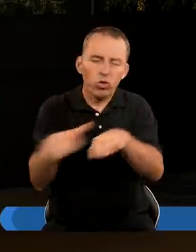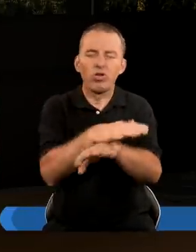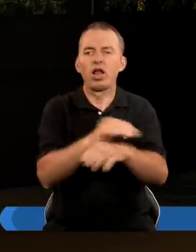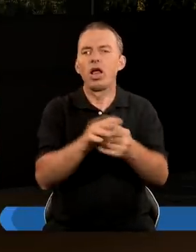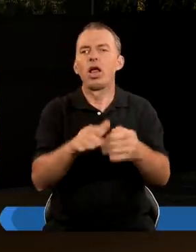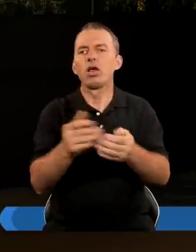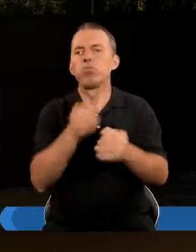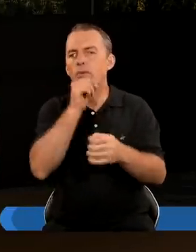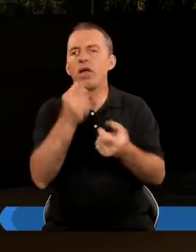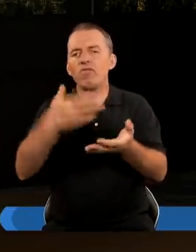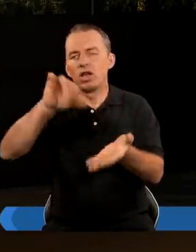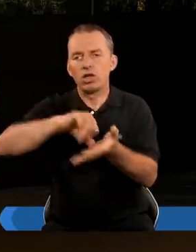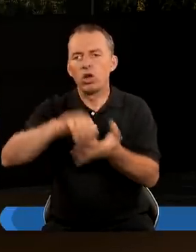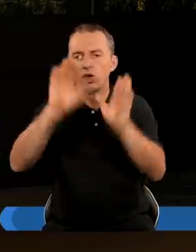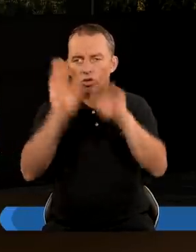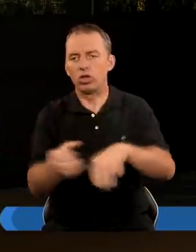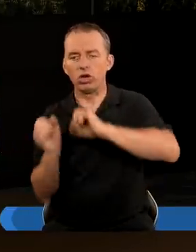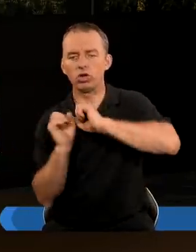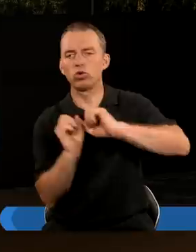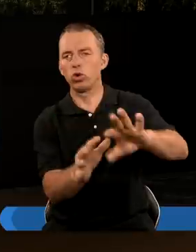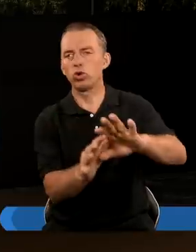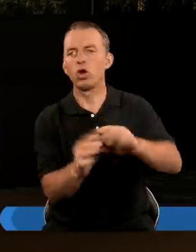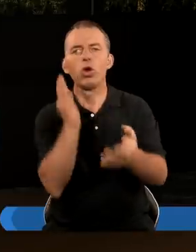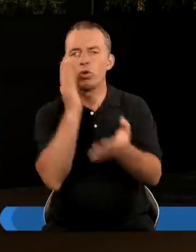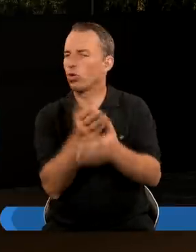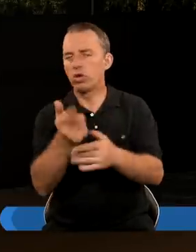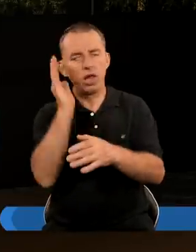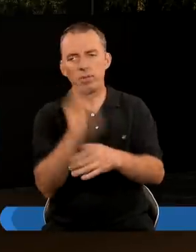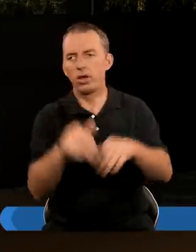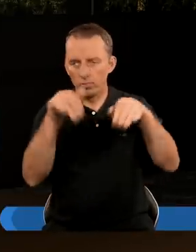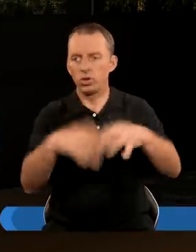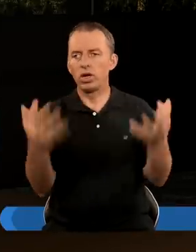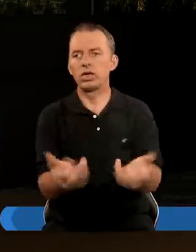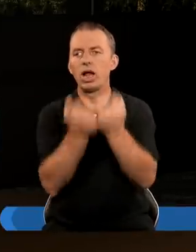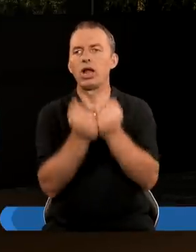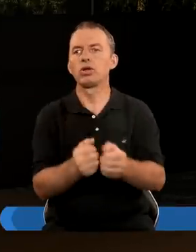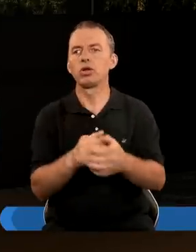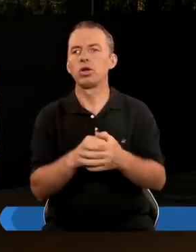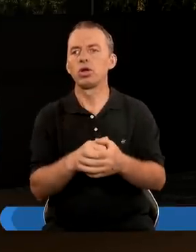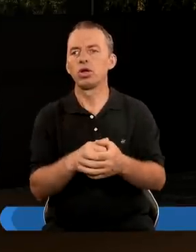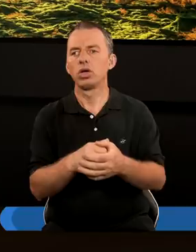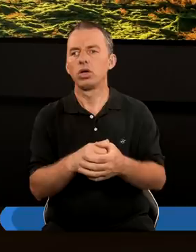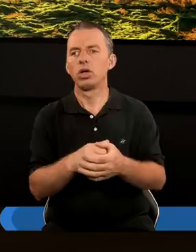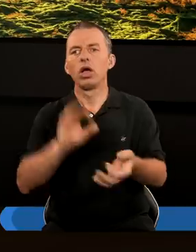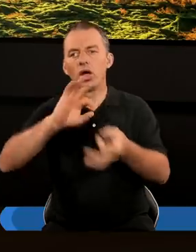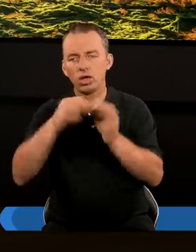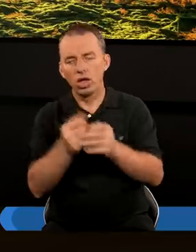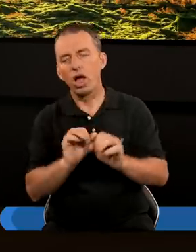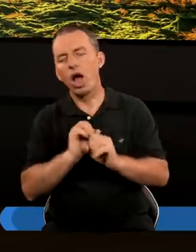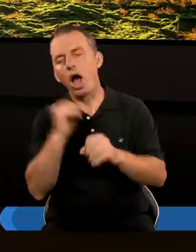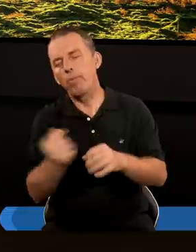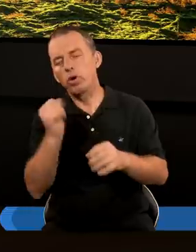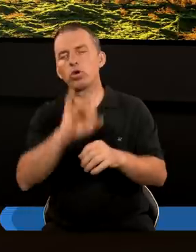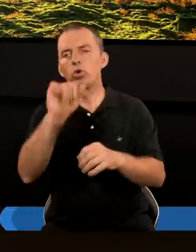rozmachem Babilon Wielka stolica zostanie zrzucona I już jej nie będzie można znaleźć Kiedy